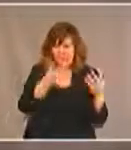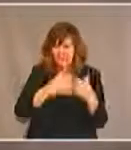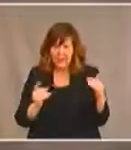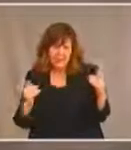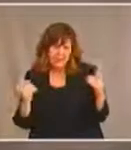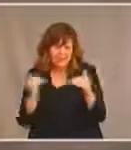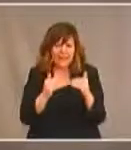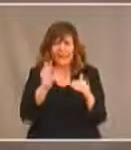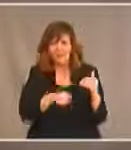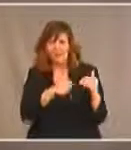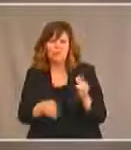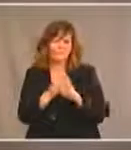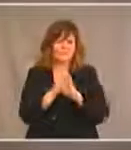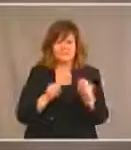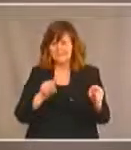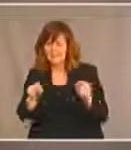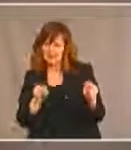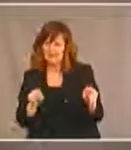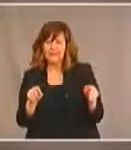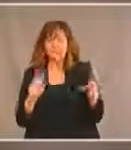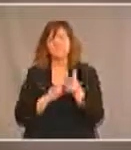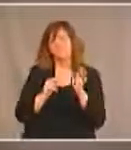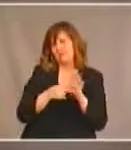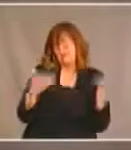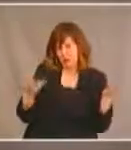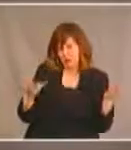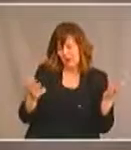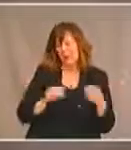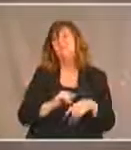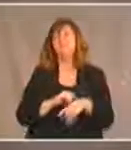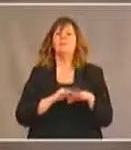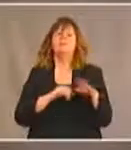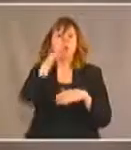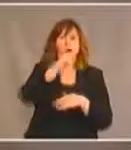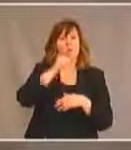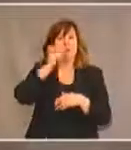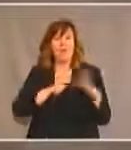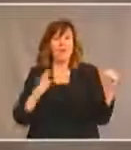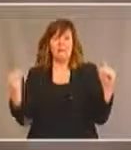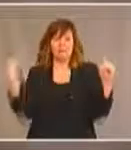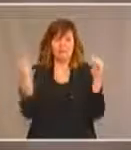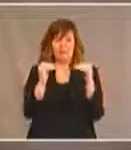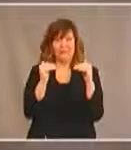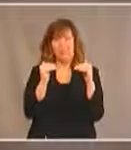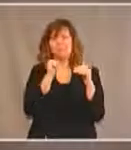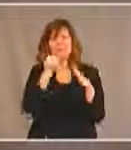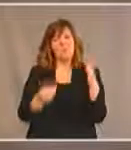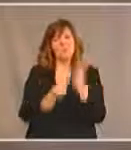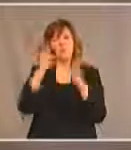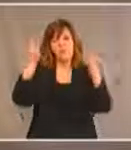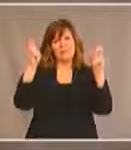la CSG, ce que nous voulons dire, c'est que premièrement, la parité homme-femme n'est pas nouvelle pour les Premières Nations.